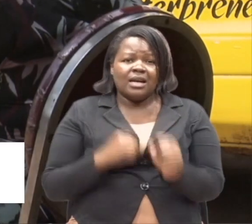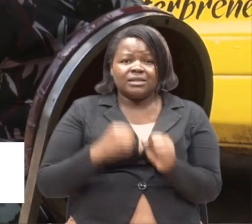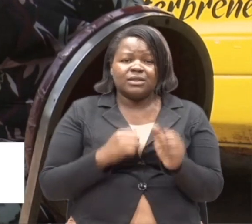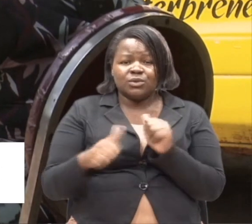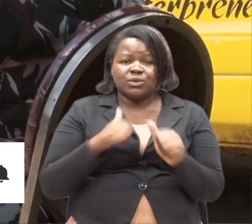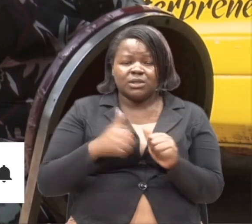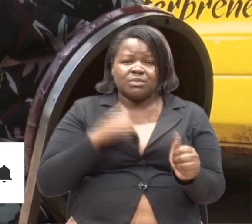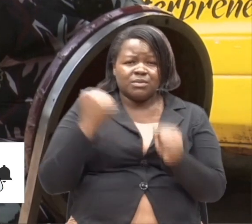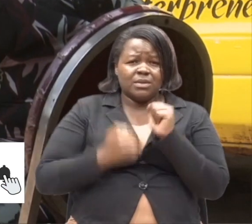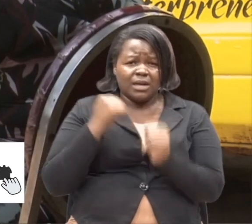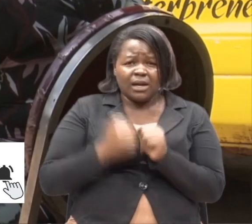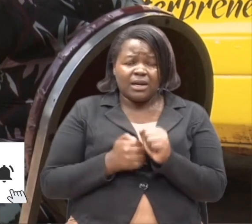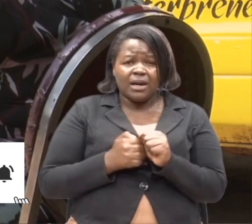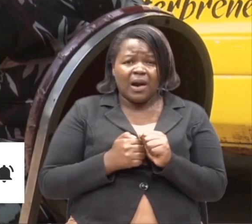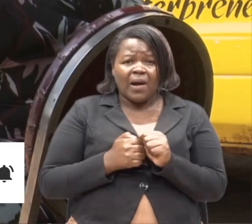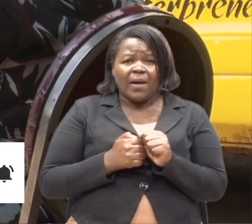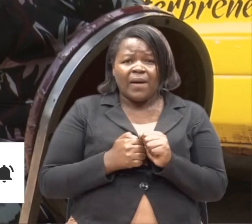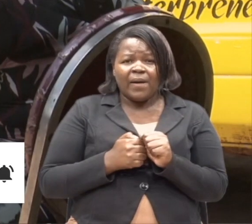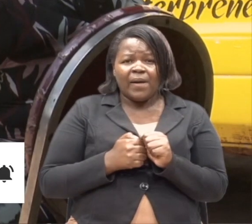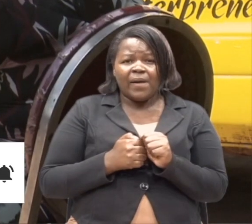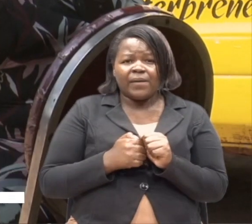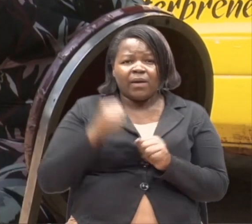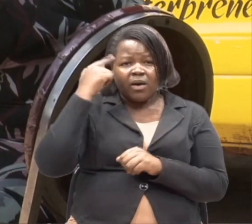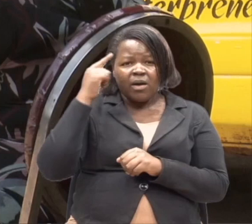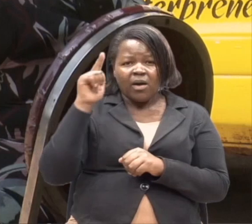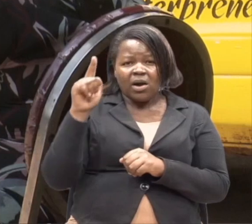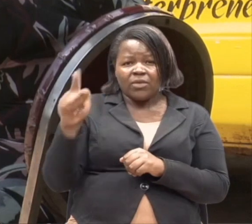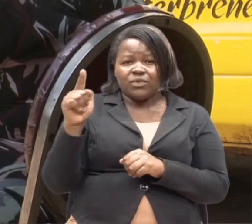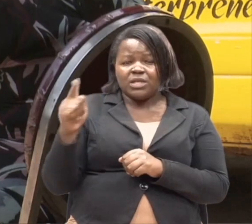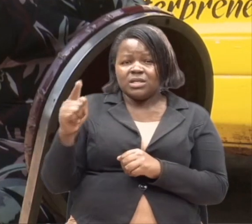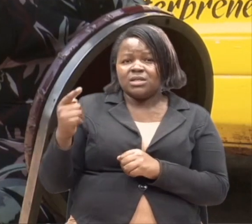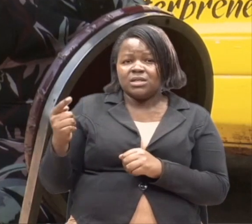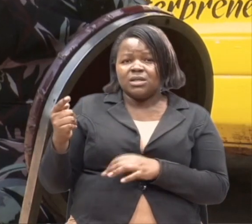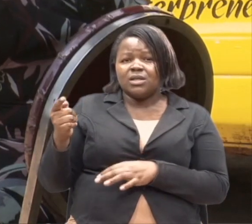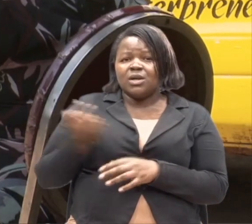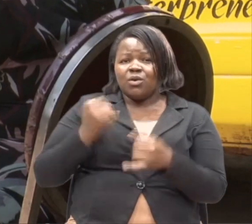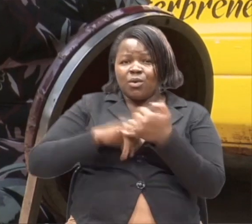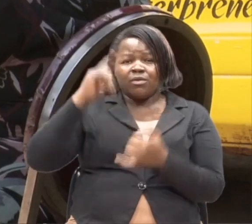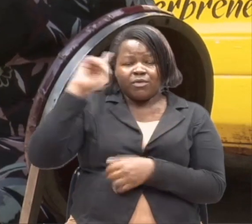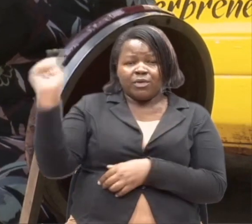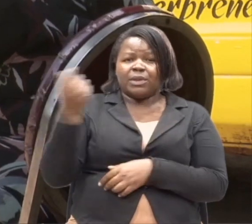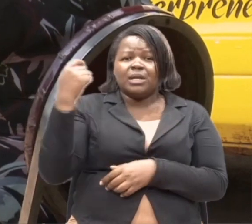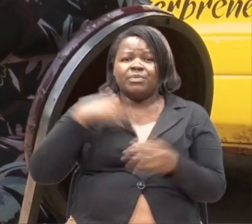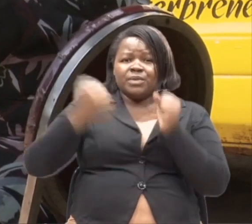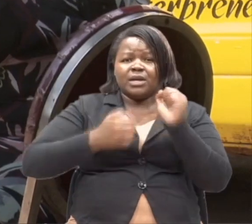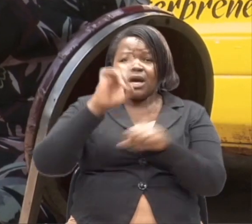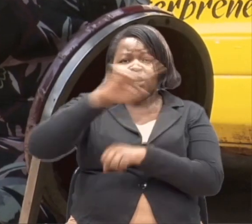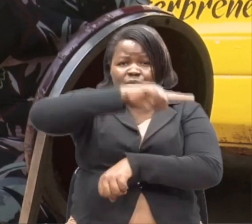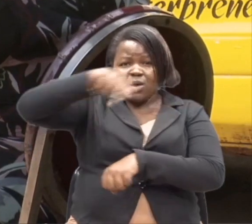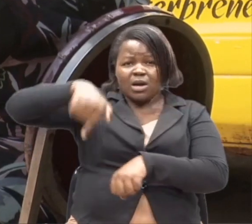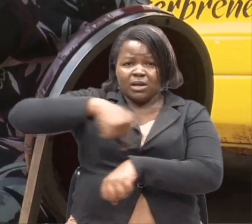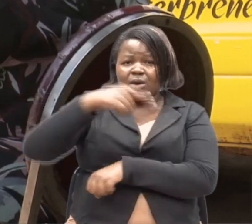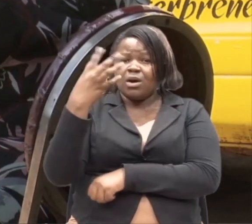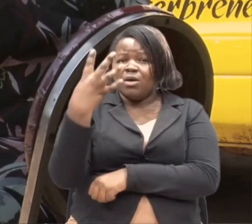mekimbia. Aha, ya huyu muke wa president. Ni mekimbia na 1 hour 43